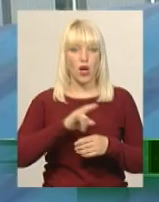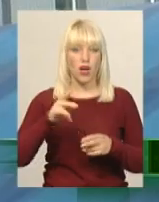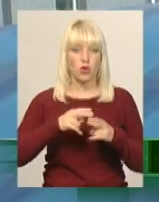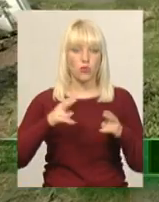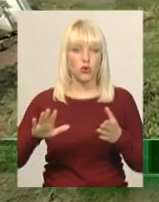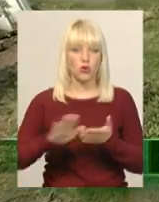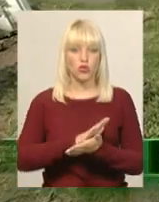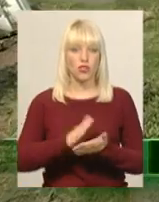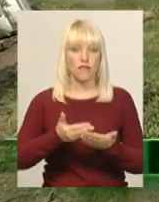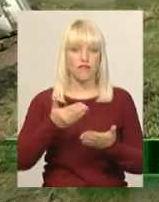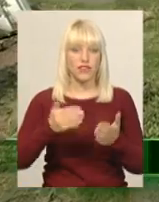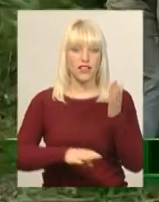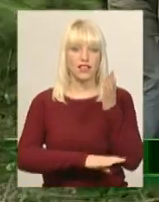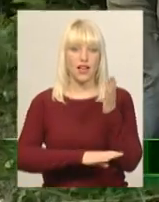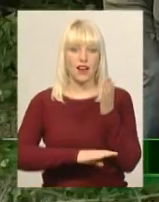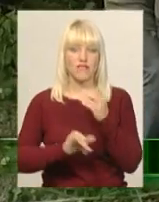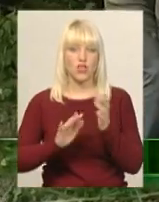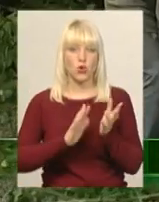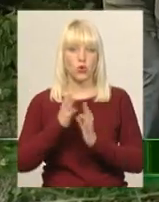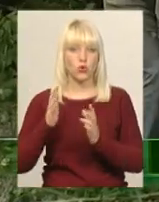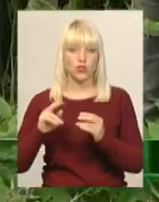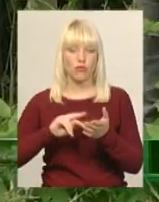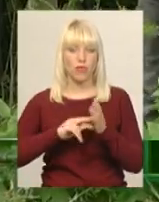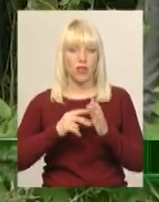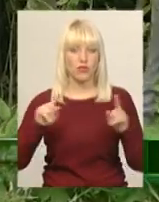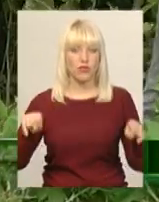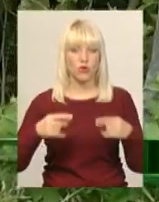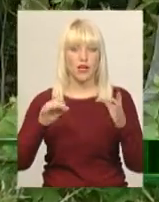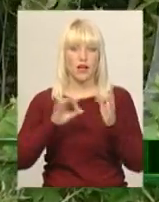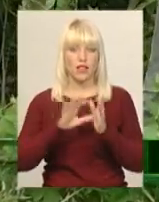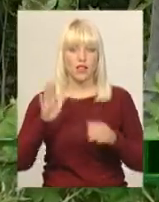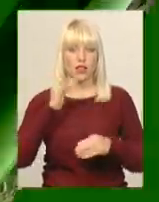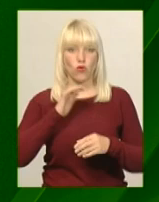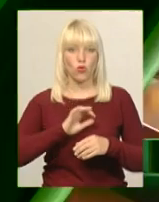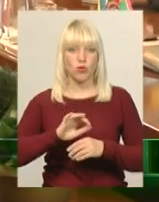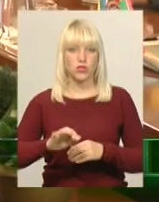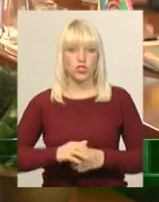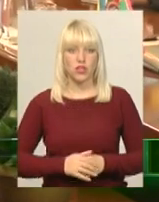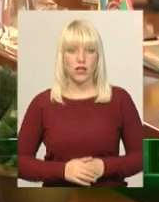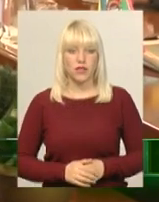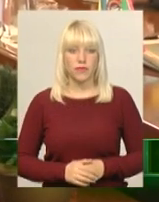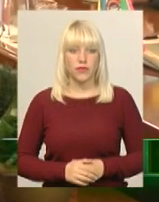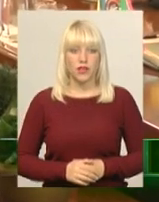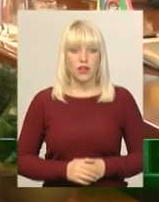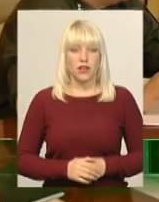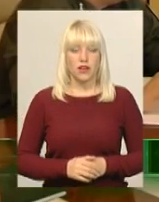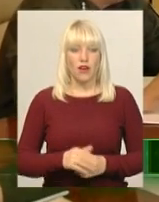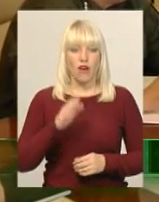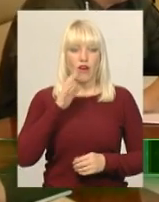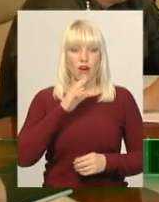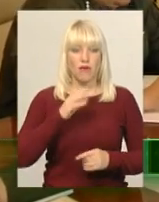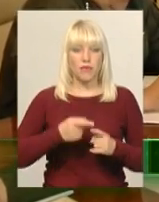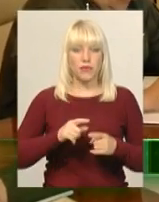розчищають від дерев і кущів. У планах – відновлення електрики та водопостачання. Угоду про нову систему підготовки